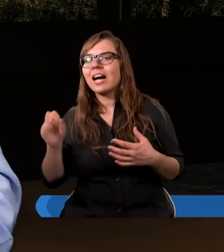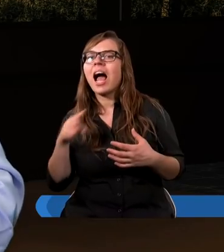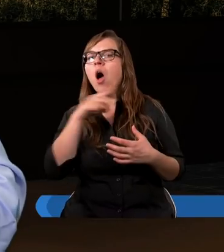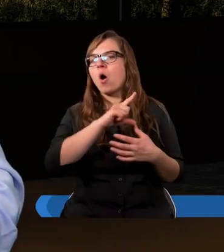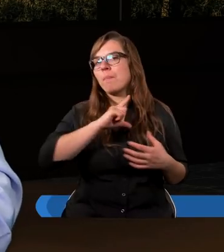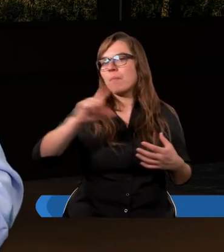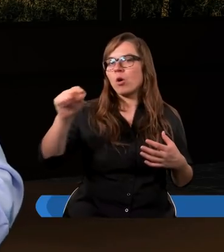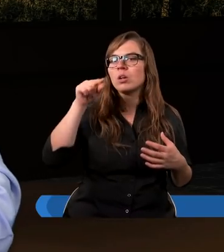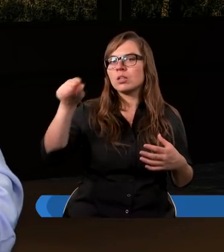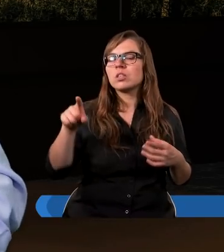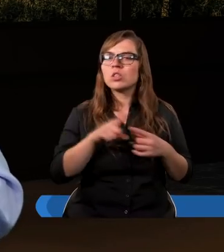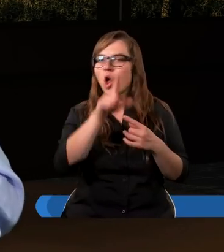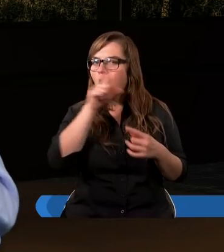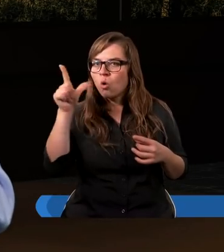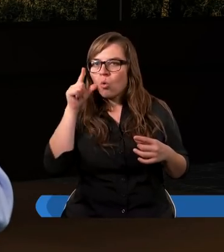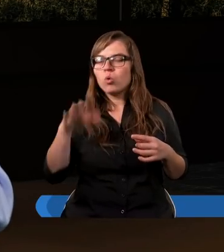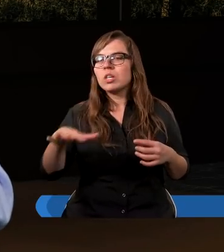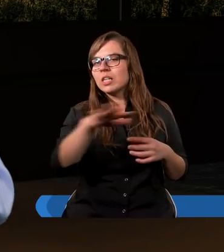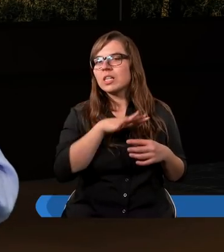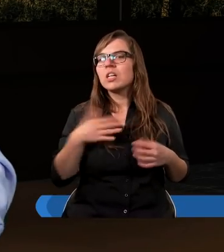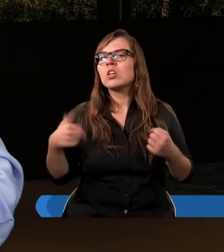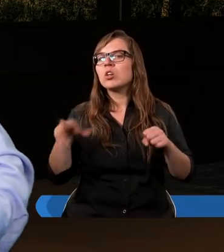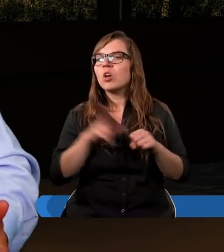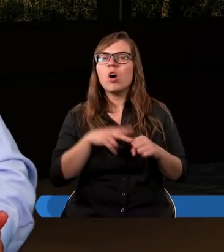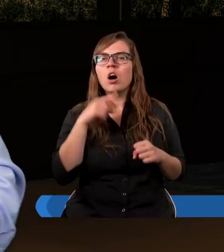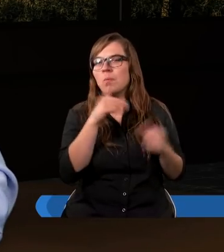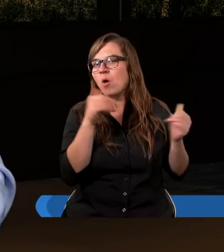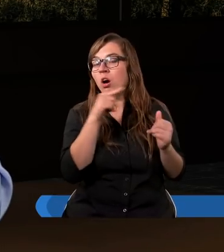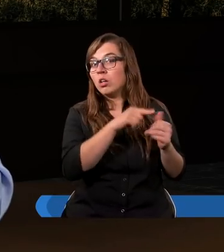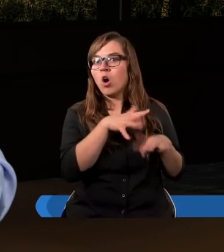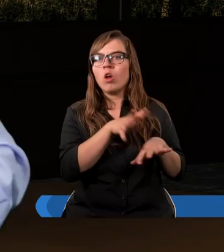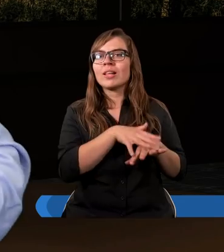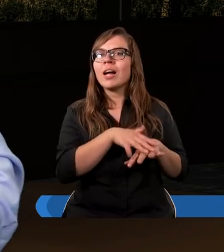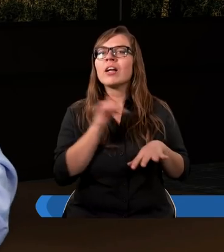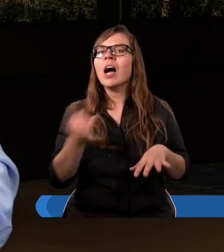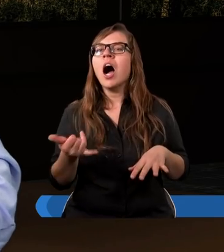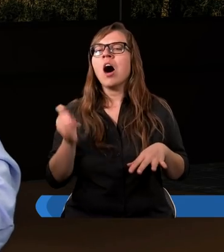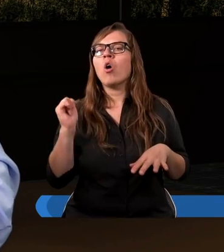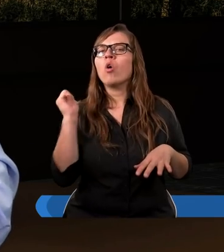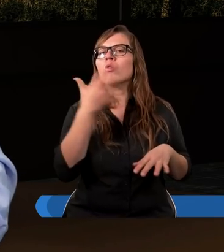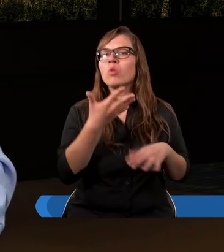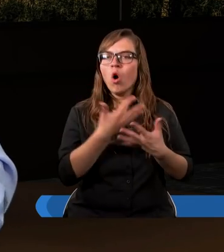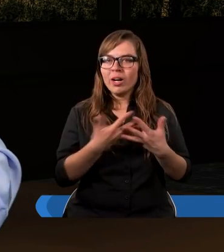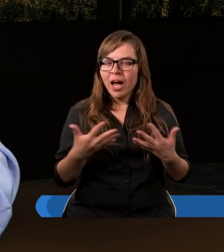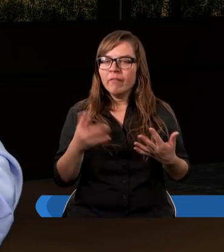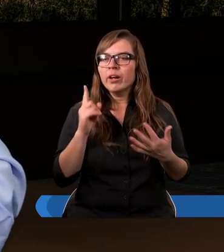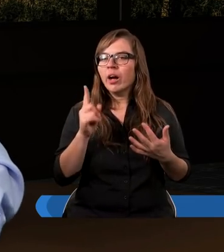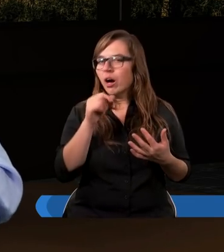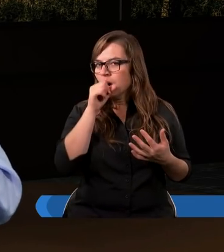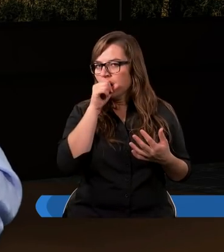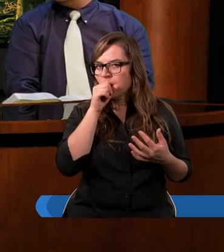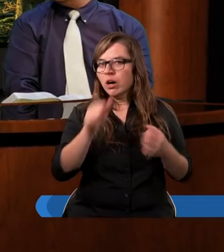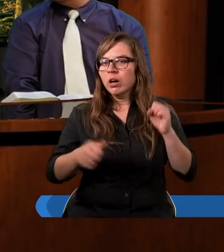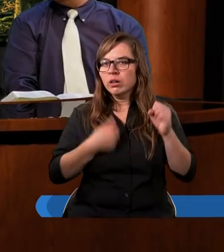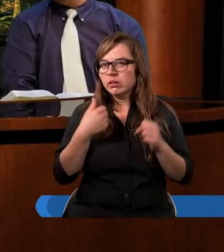poszedł do tych ludzi, którzy go mogli traktować jako cudzoziemca i żeby